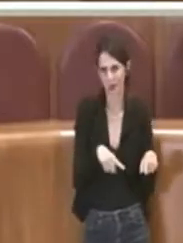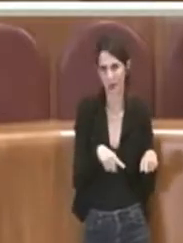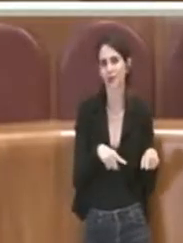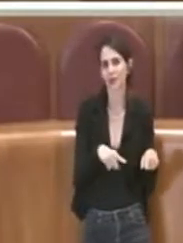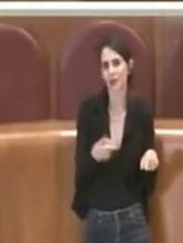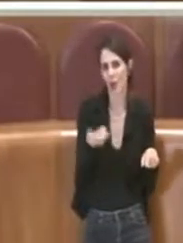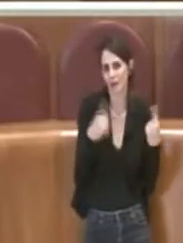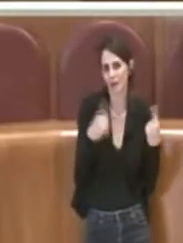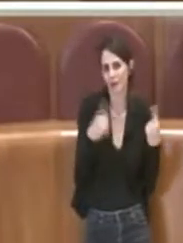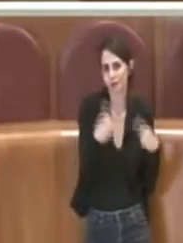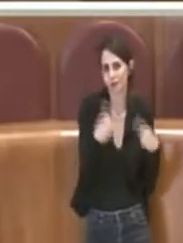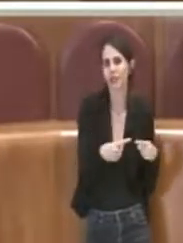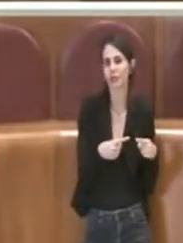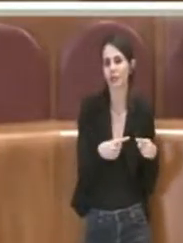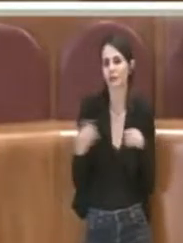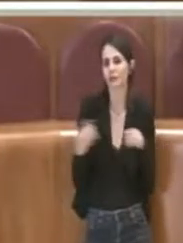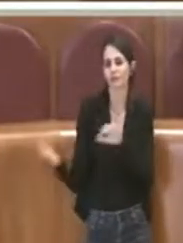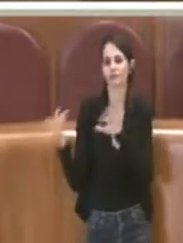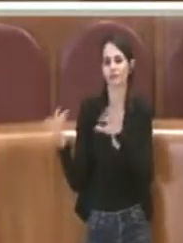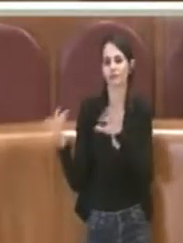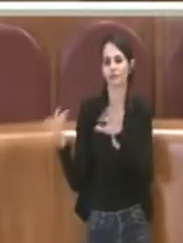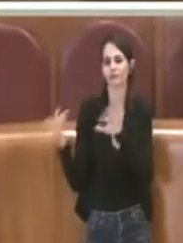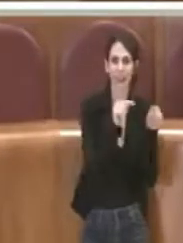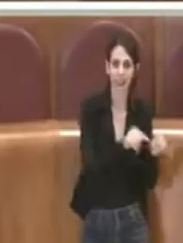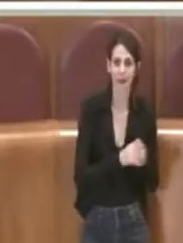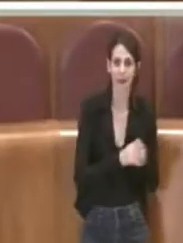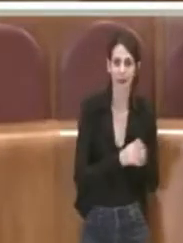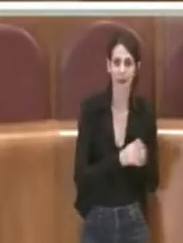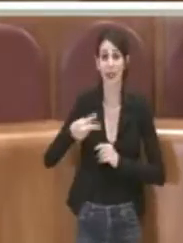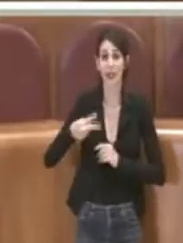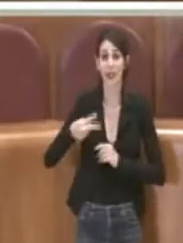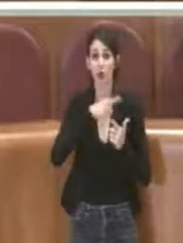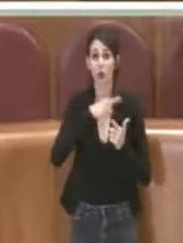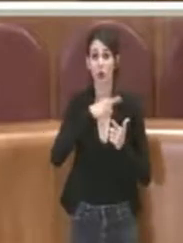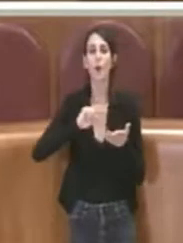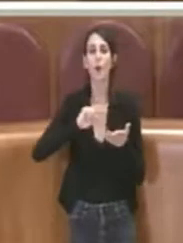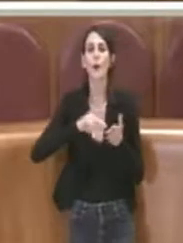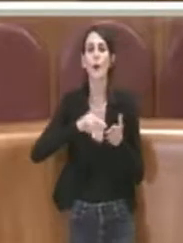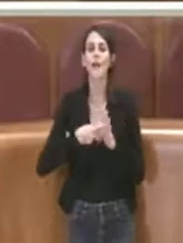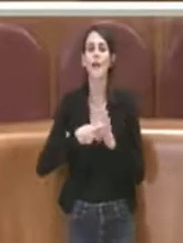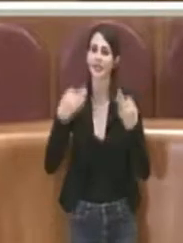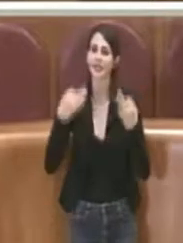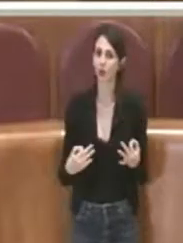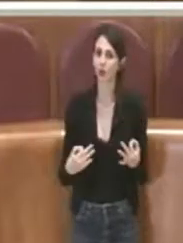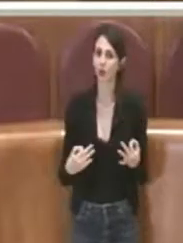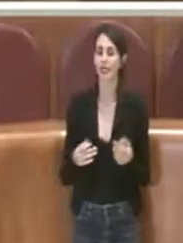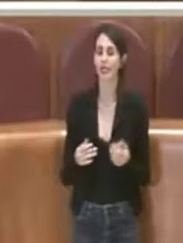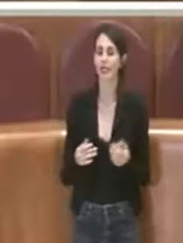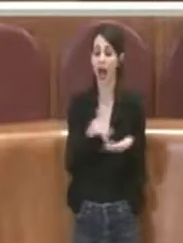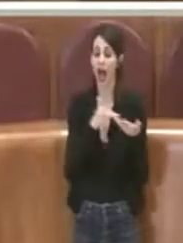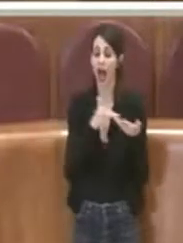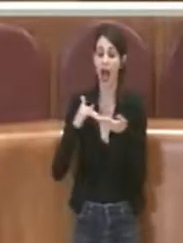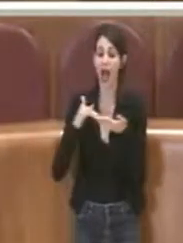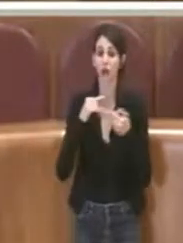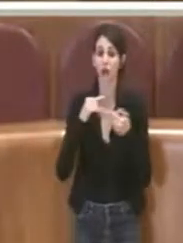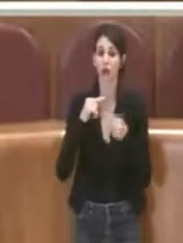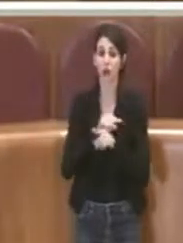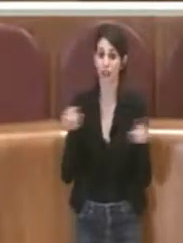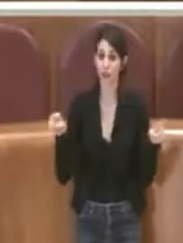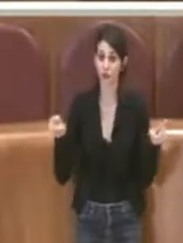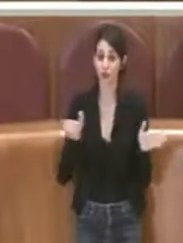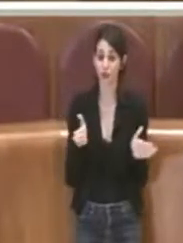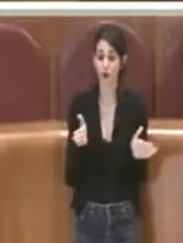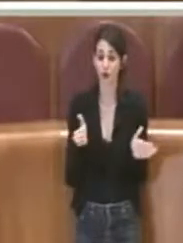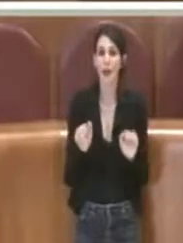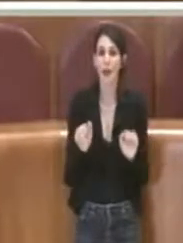questi motivi. Secondariamente c'è il problema della sicurezza, ovvero c'è il timore che le associazioni che utilizzano le palestre